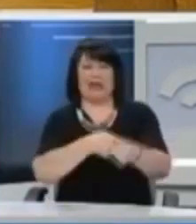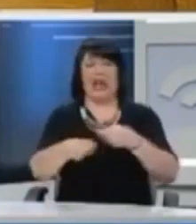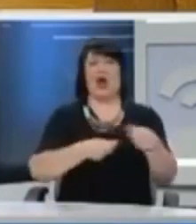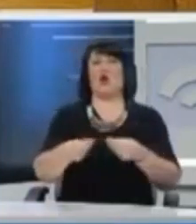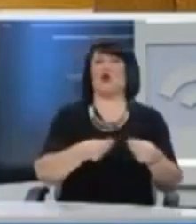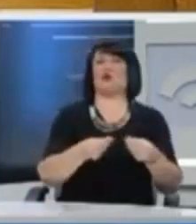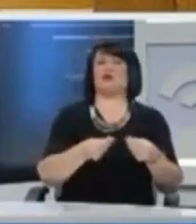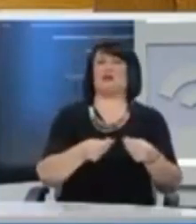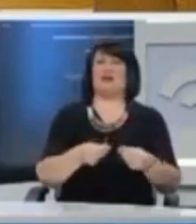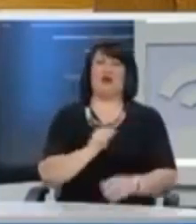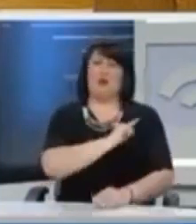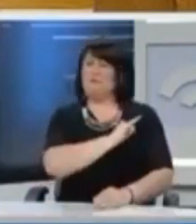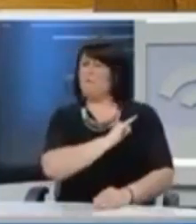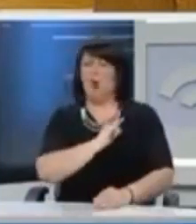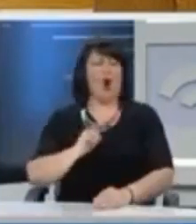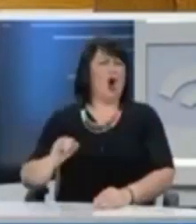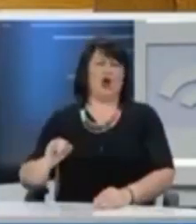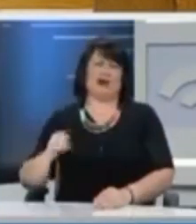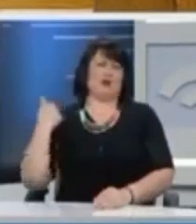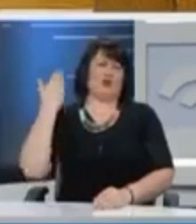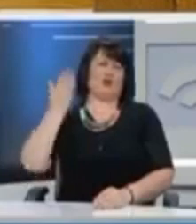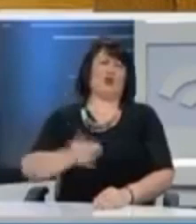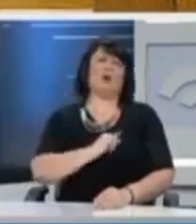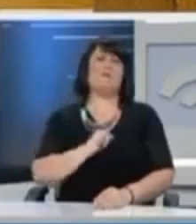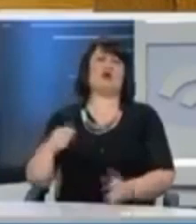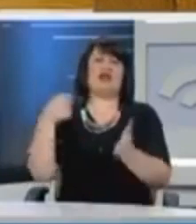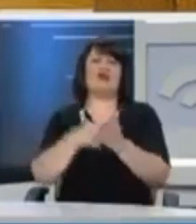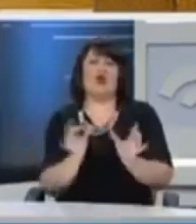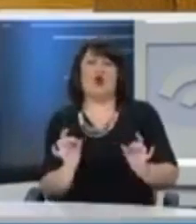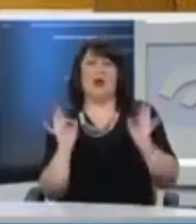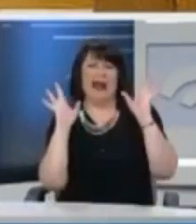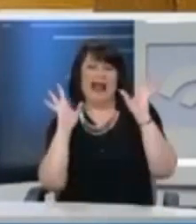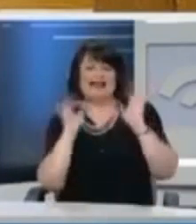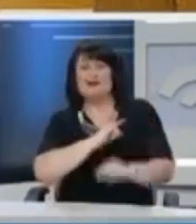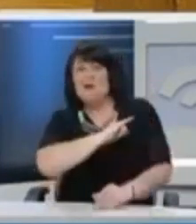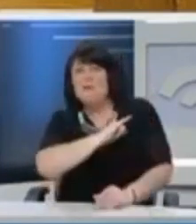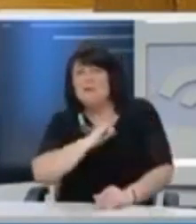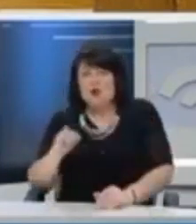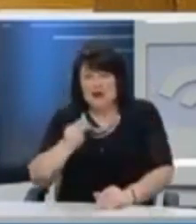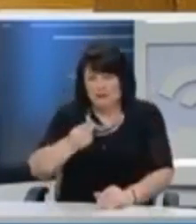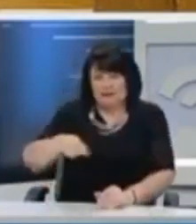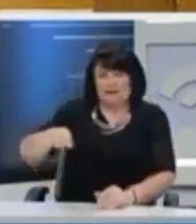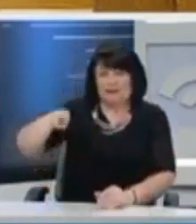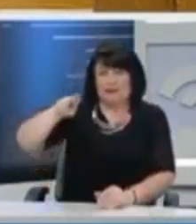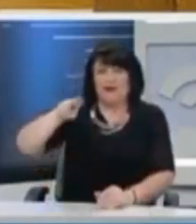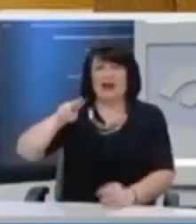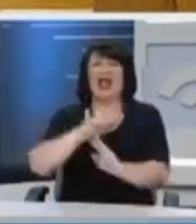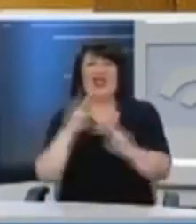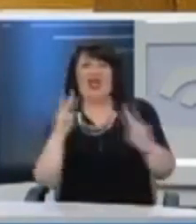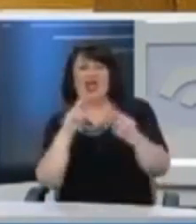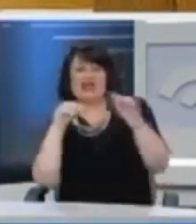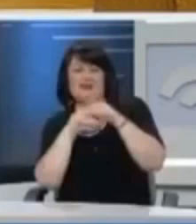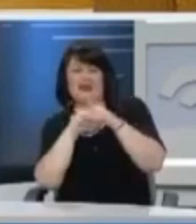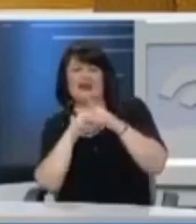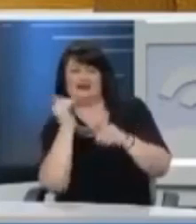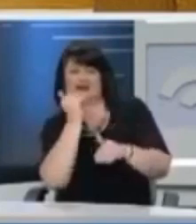Αυτό δεν έχει γίνει ποτέ στην ιστορία του καπιταλισμού. Όταν έχεις φοροαπαλλαγές, ποτέ δεν αυξάνονται οι καθαρές επενδύσεις